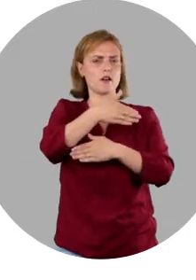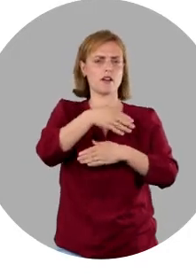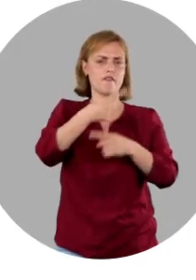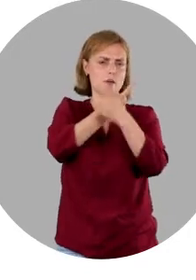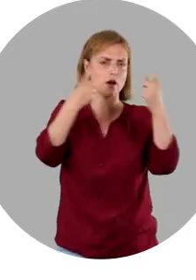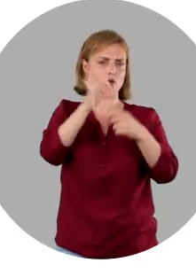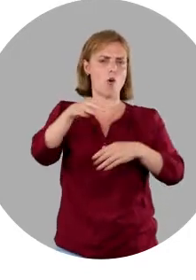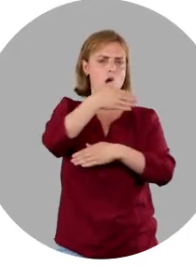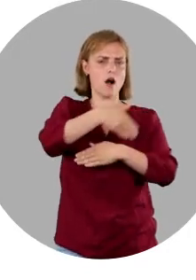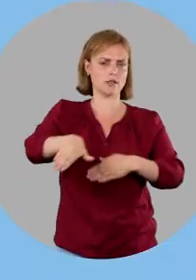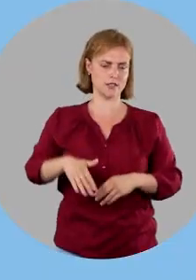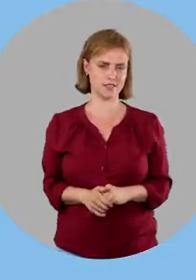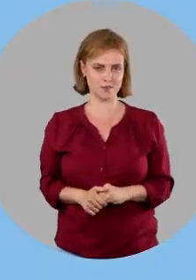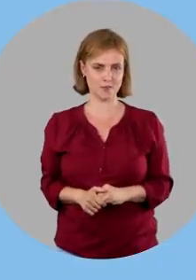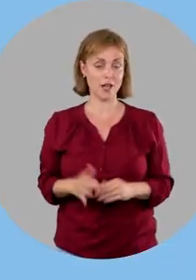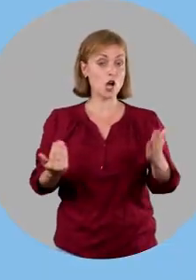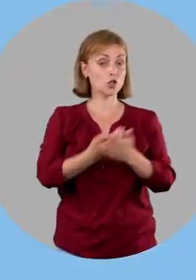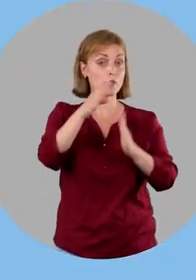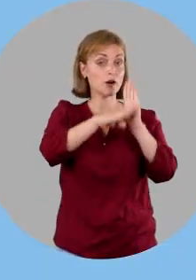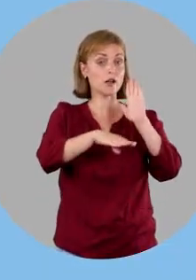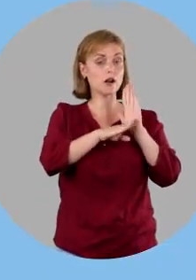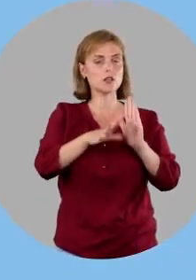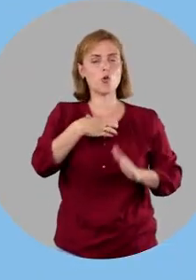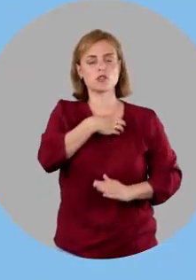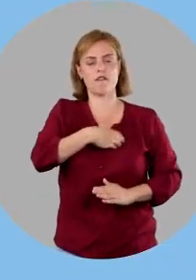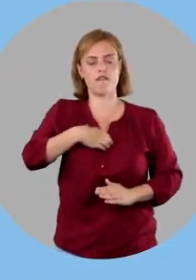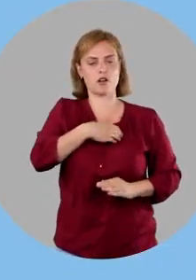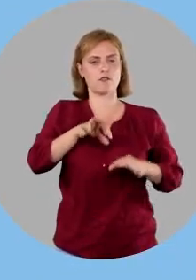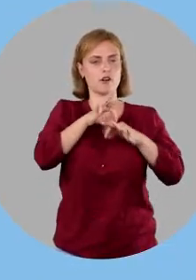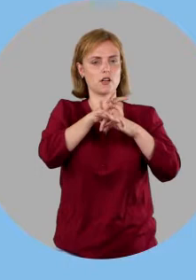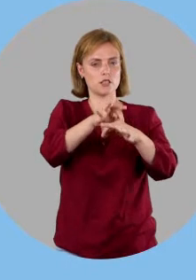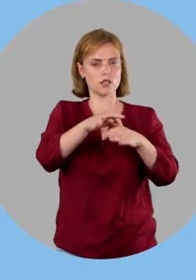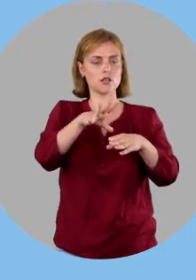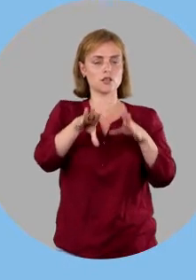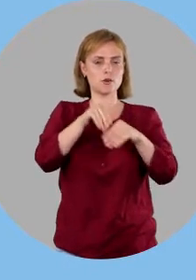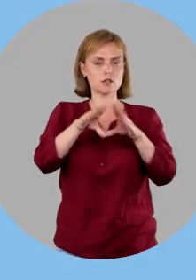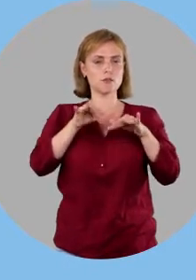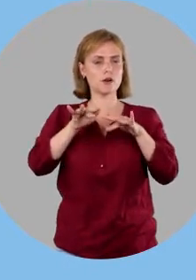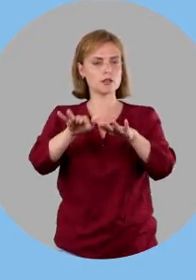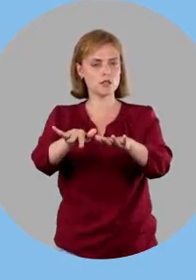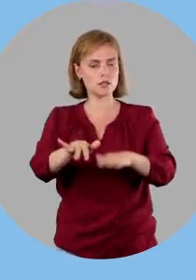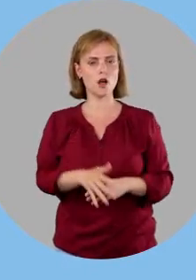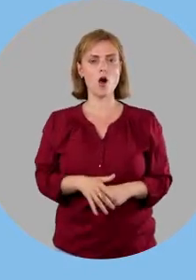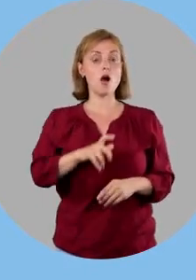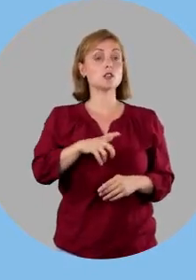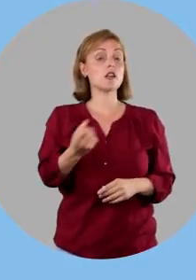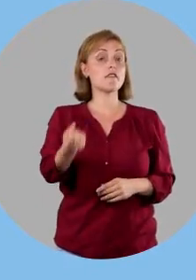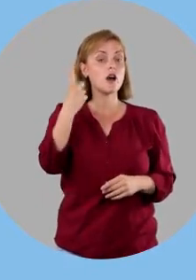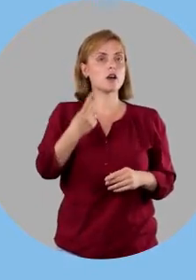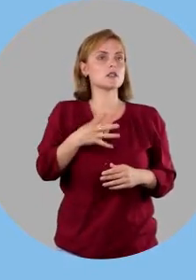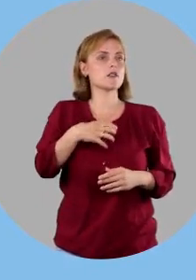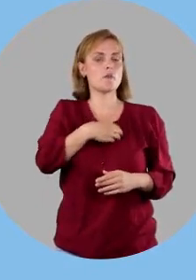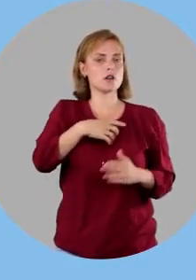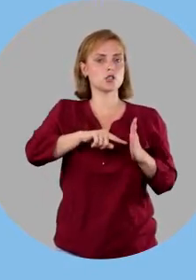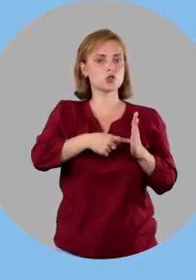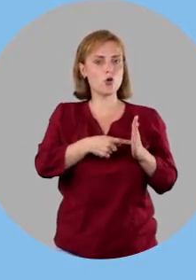найти запрошенный адрес. Новый реестр играет важную роль в организации избирательных процессов, поскольку он является ключевым источником для